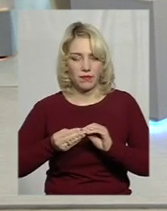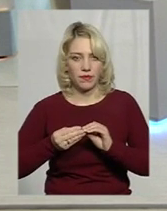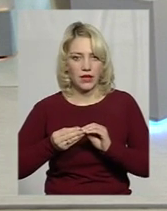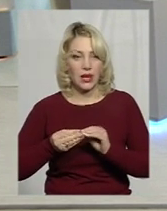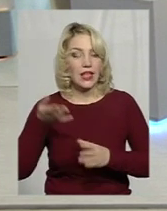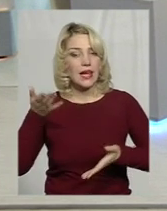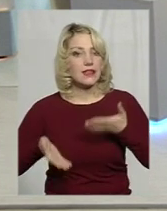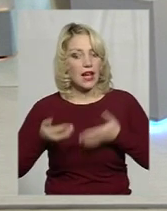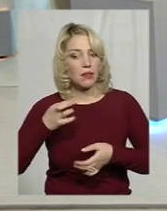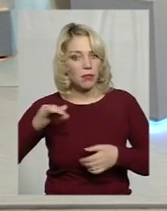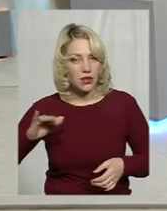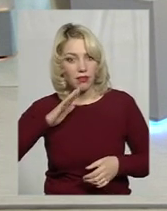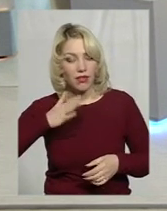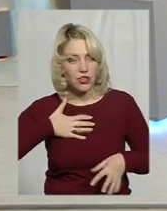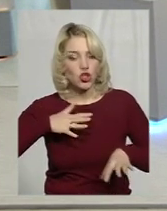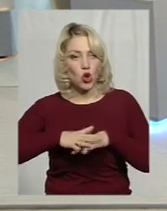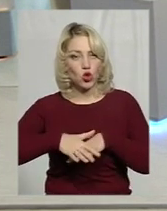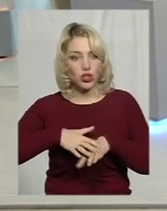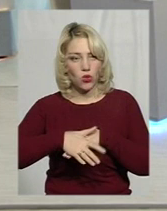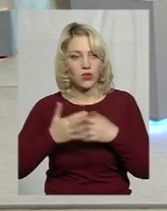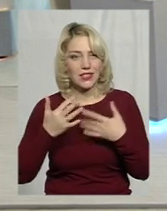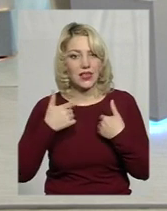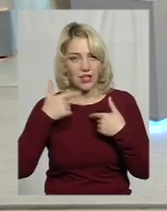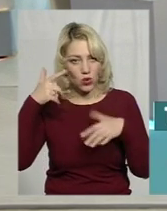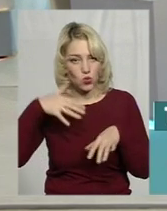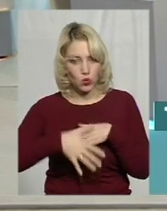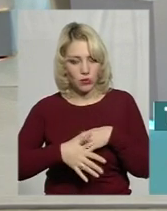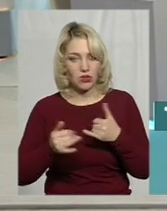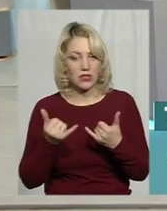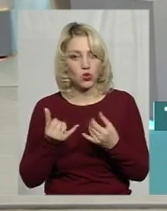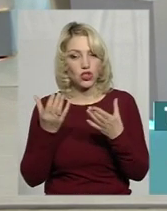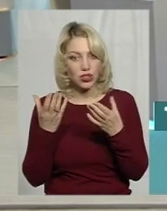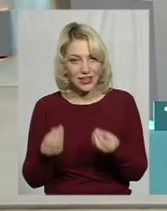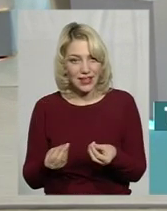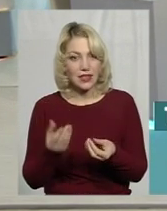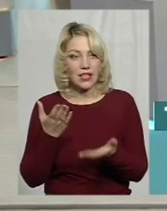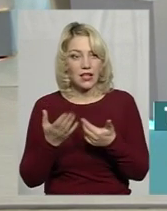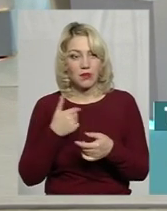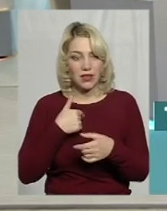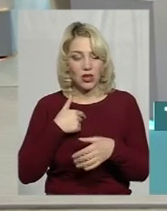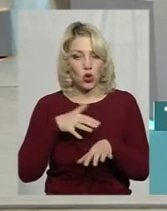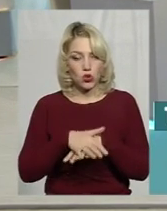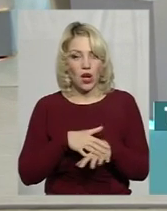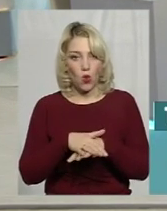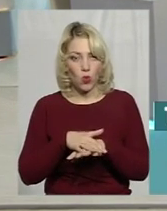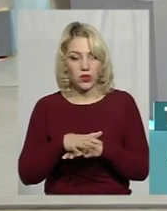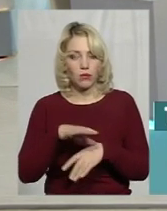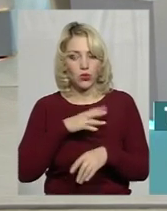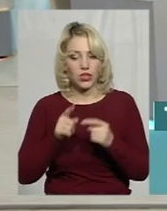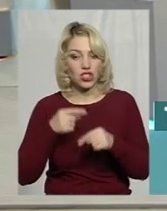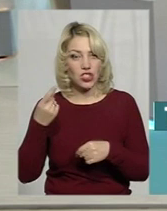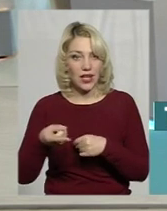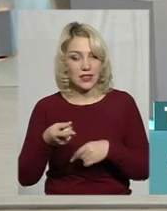Якби наші розрахунки, наскільки я розумію на сьогоднішній день, якби розрахунки були через